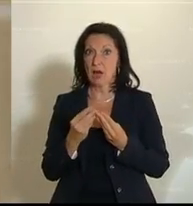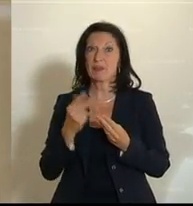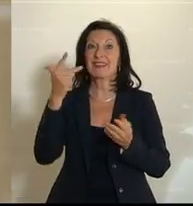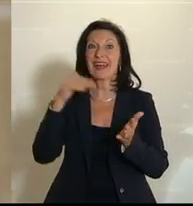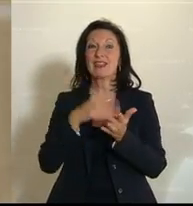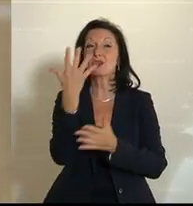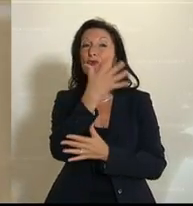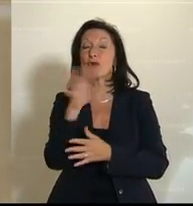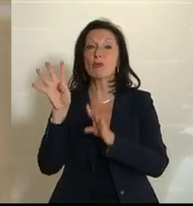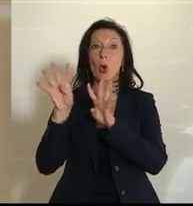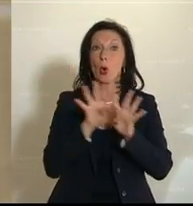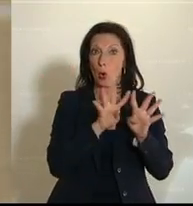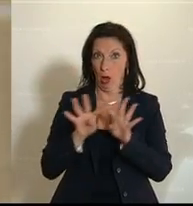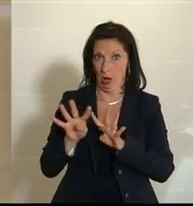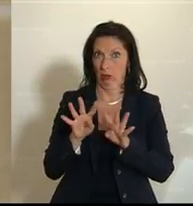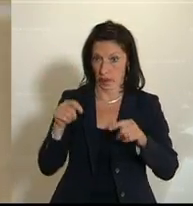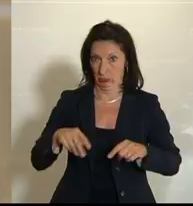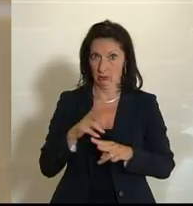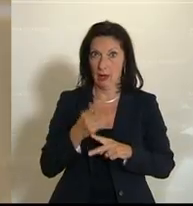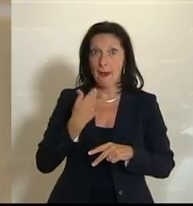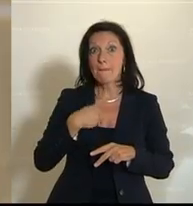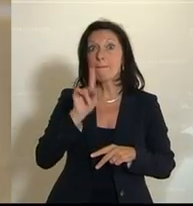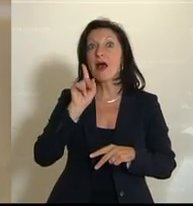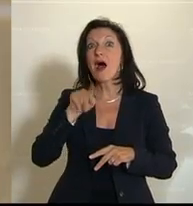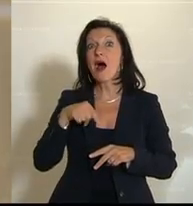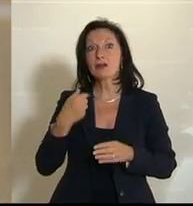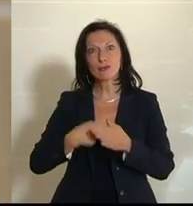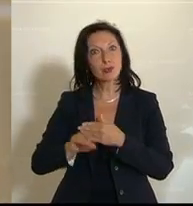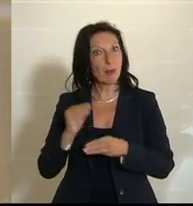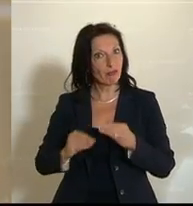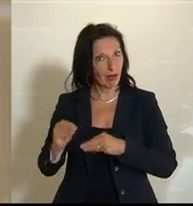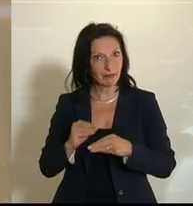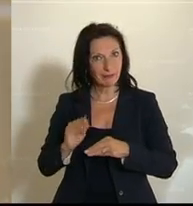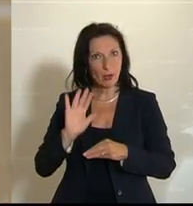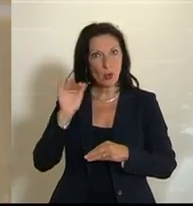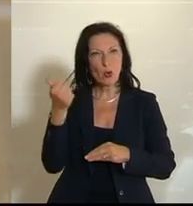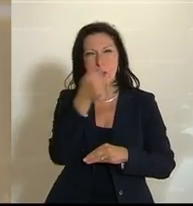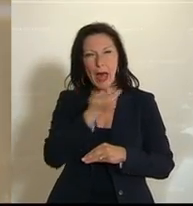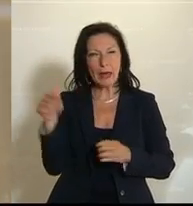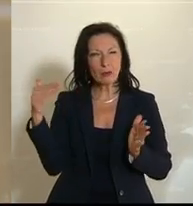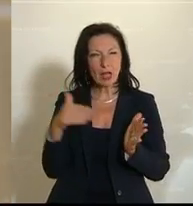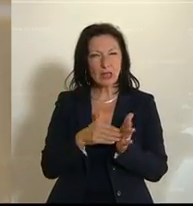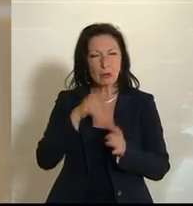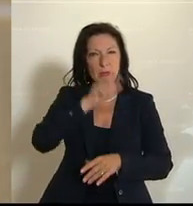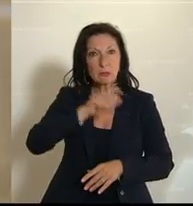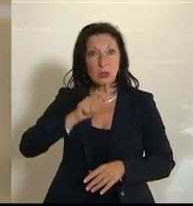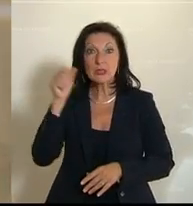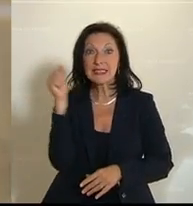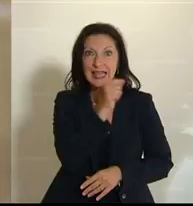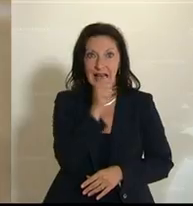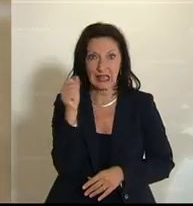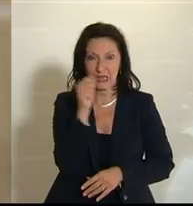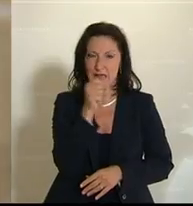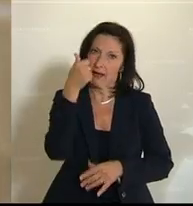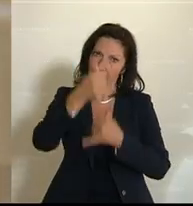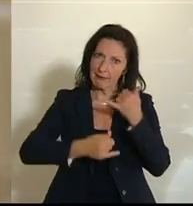Chöre in Österreich, das sind sogar mehr als Fußballvereine, mit über 100.000 Sängerinnen und Sängern. Sie haben